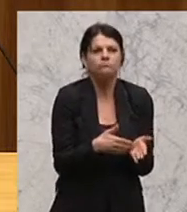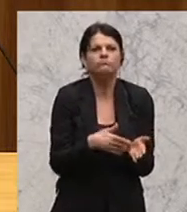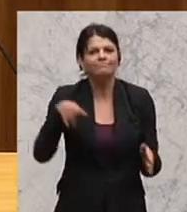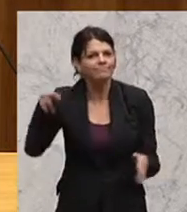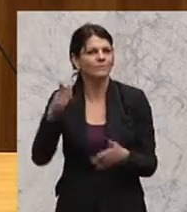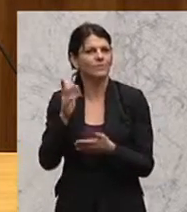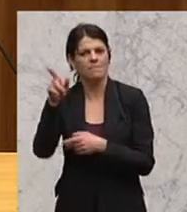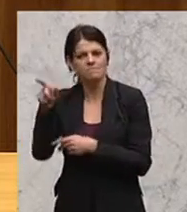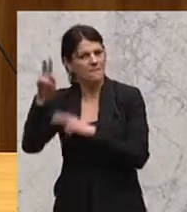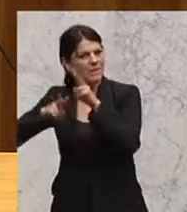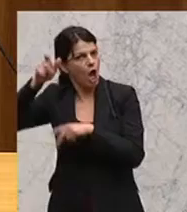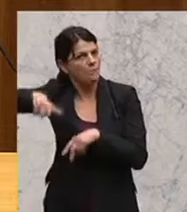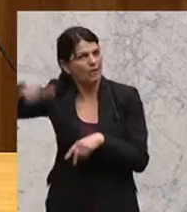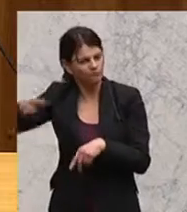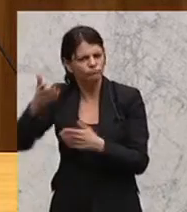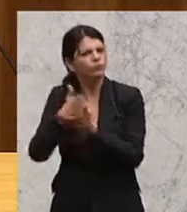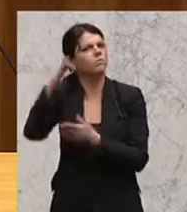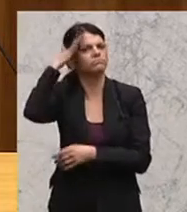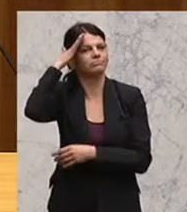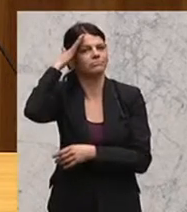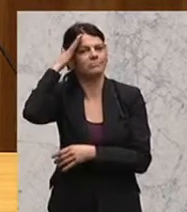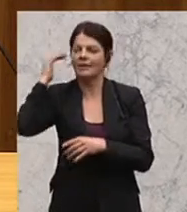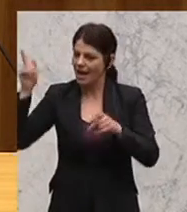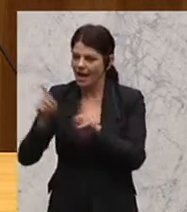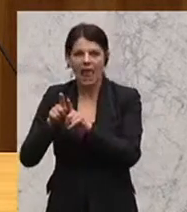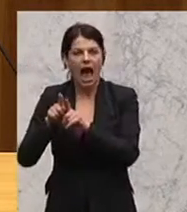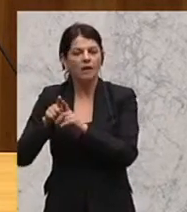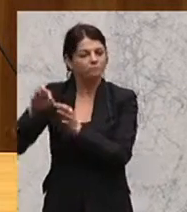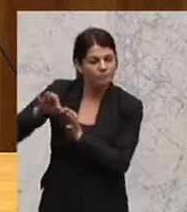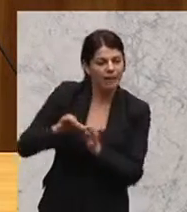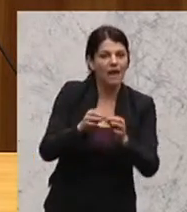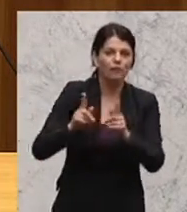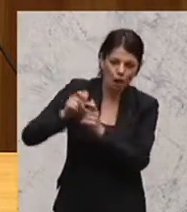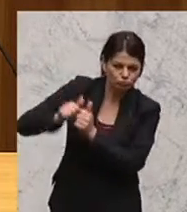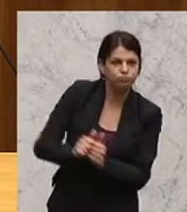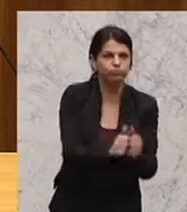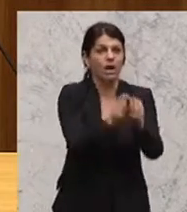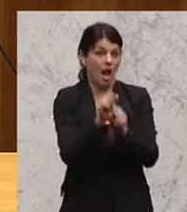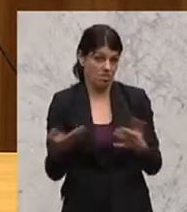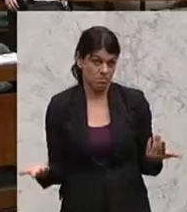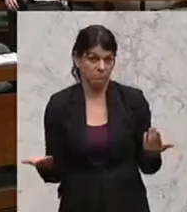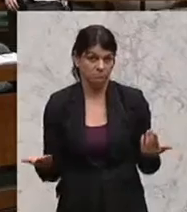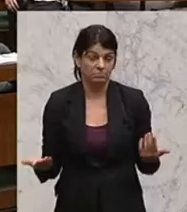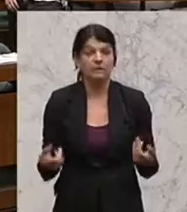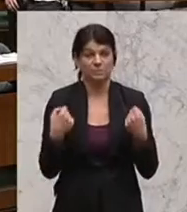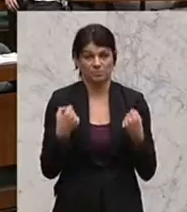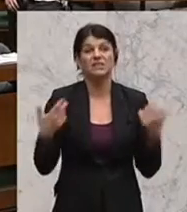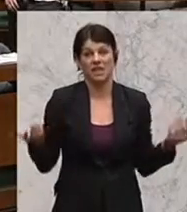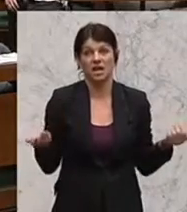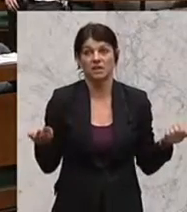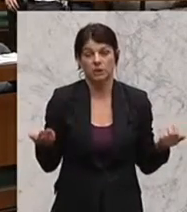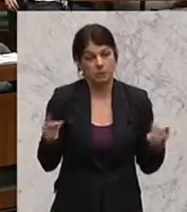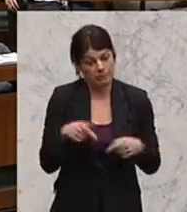auch vom betreuten Personal gleich in die richtige Richtung weitergeleitet wird. Es ist mit Sicherheit eine sehr, sehr